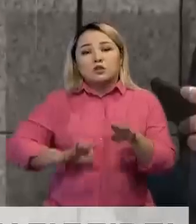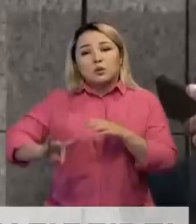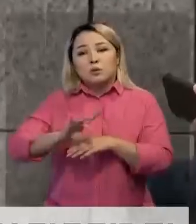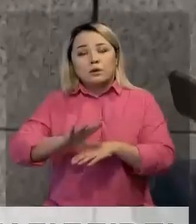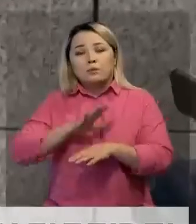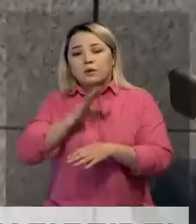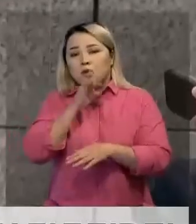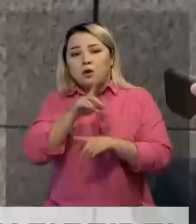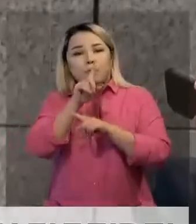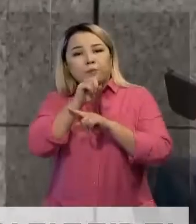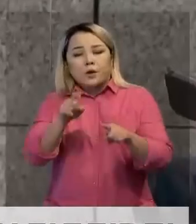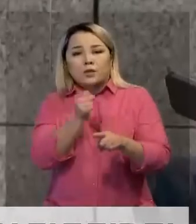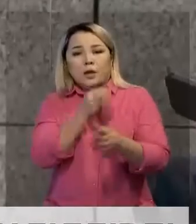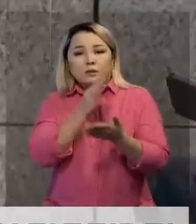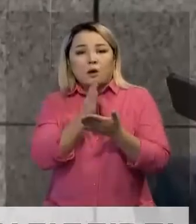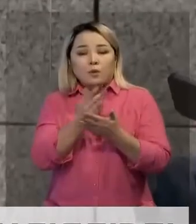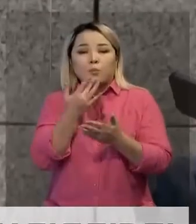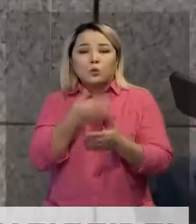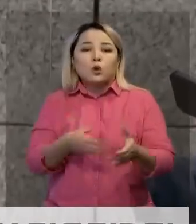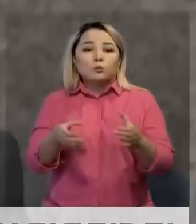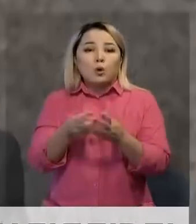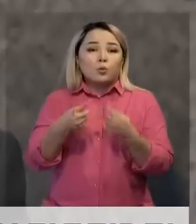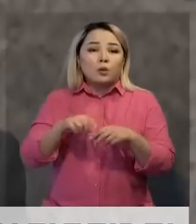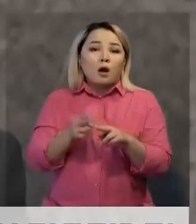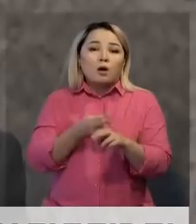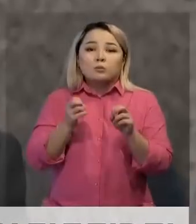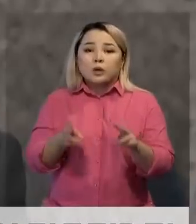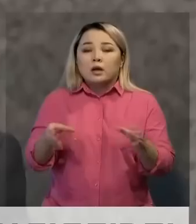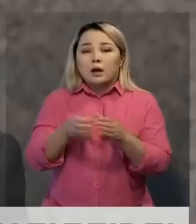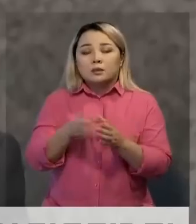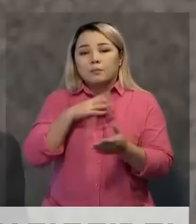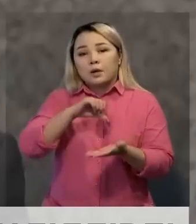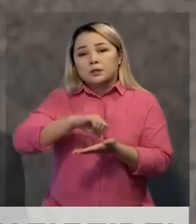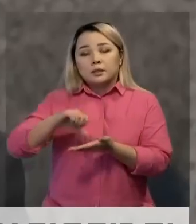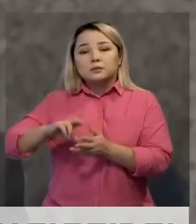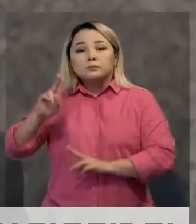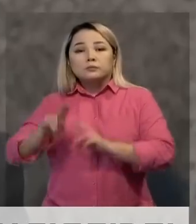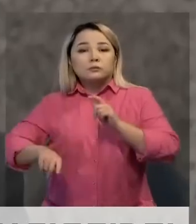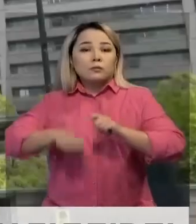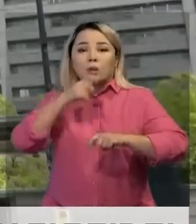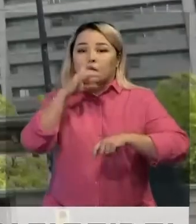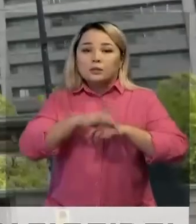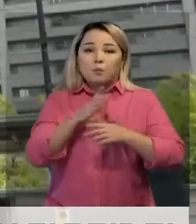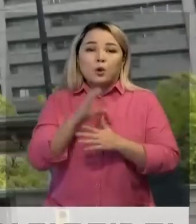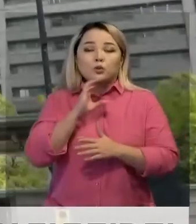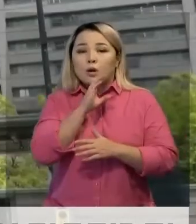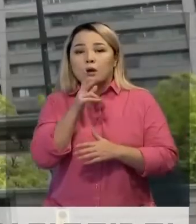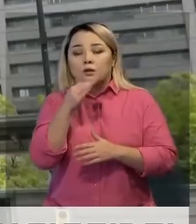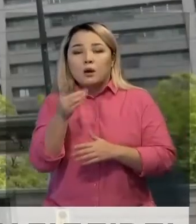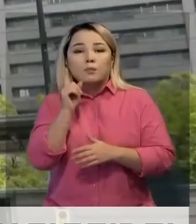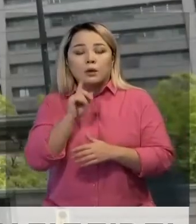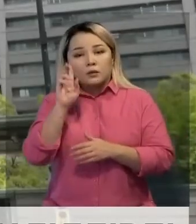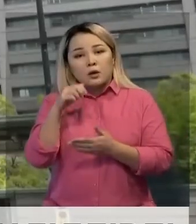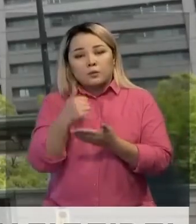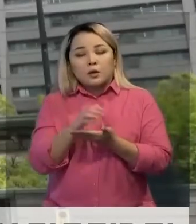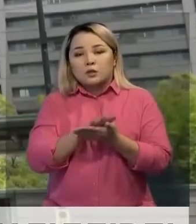мүлдем кешірілмейтін жағдай. Және бұл біркен ұлтар үйімі қауіпсік еңесі қарарларының ережелерін бұзат. Солтүстік Корея өкеметті бұған әзірге